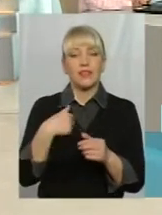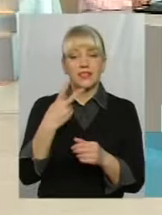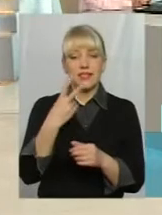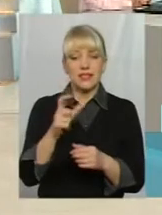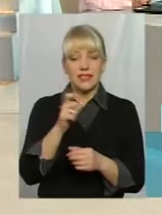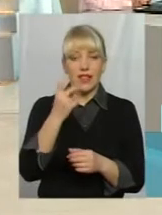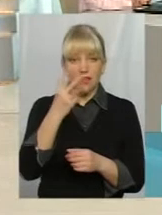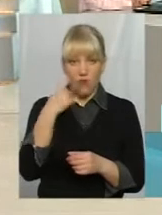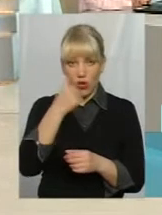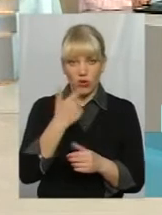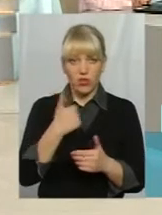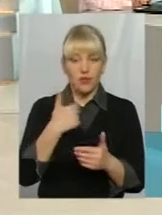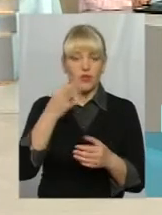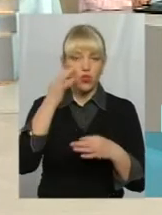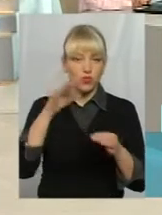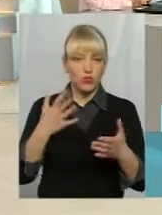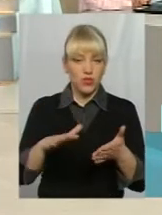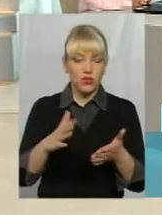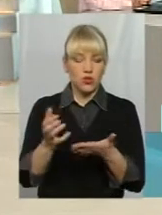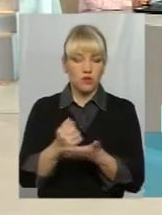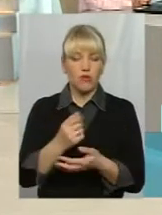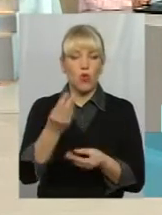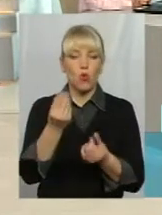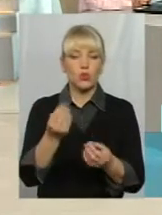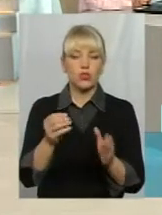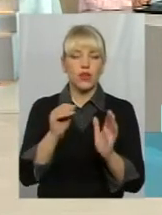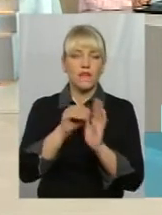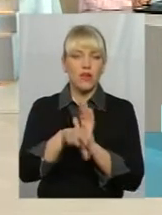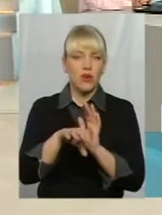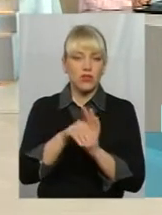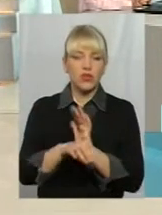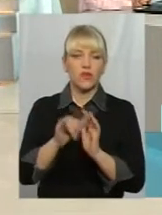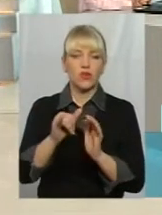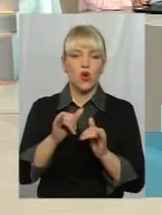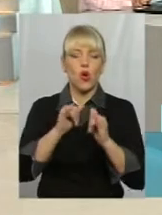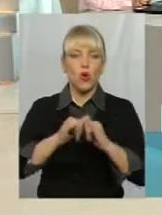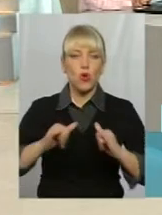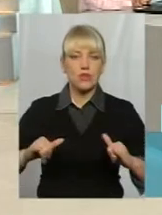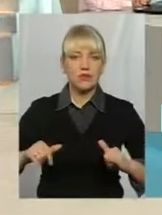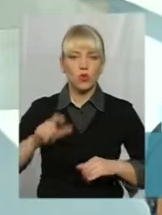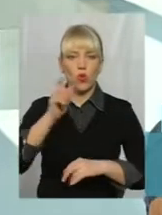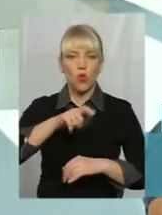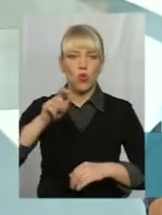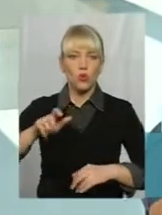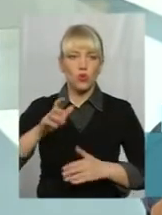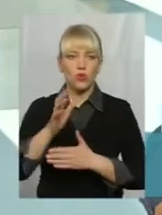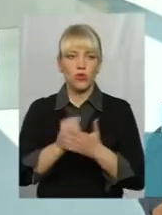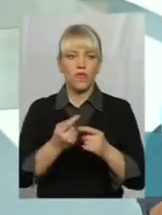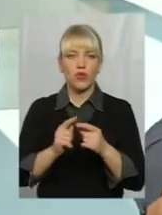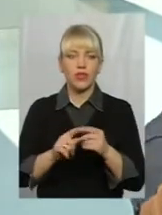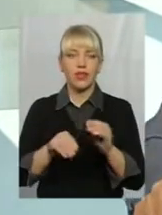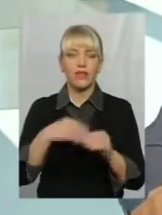я здобув, дозволяє мені сказати, що кошти, вкладені в розвиток людського потенціалу, вони дають довший,